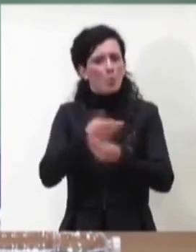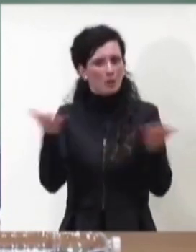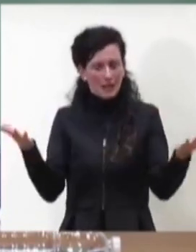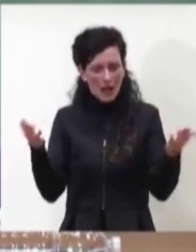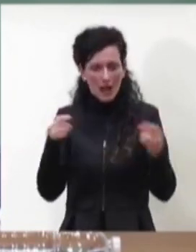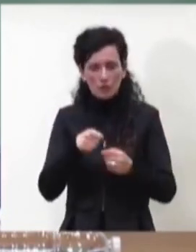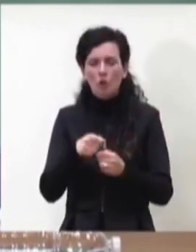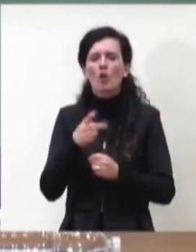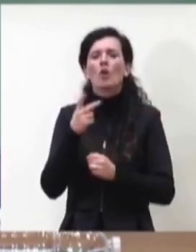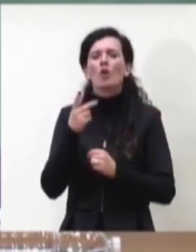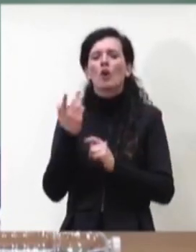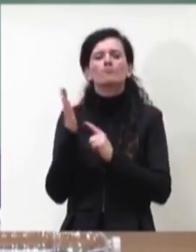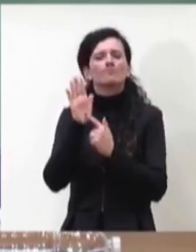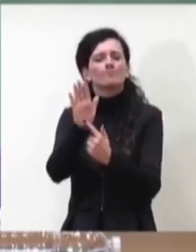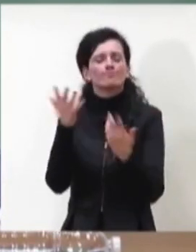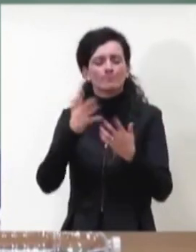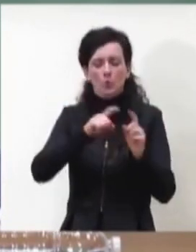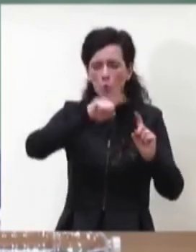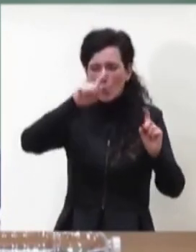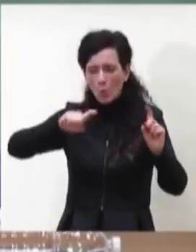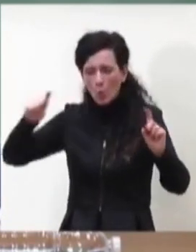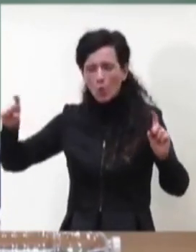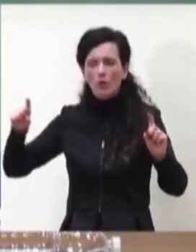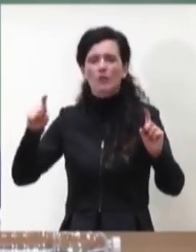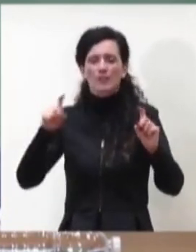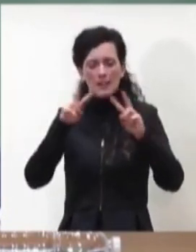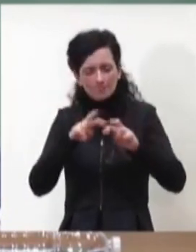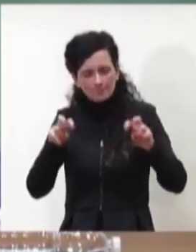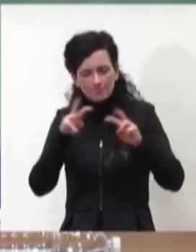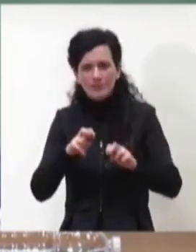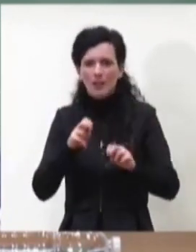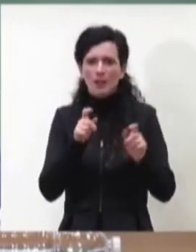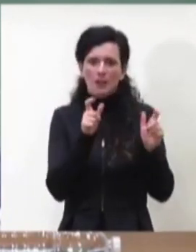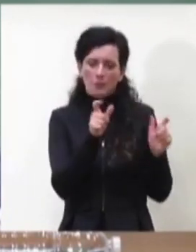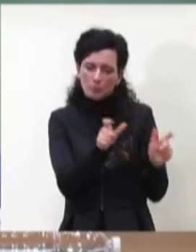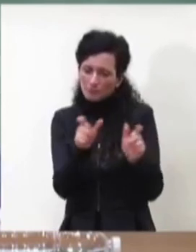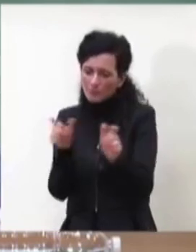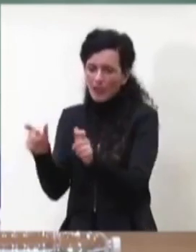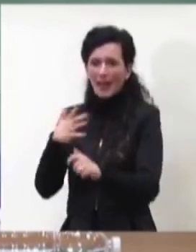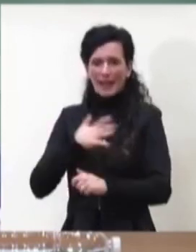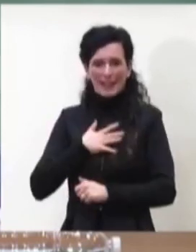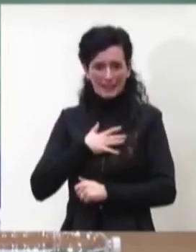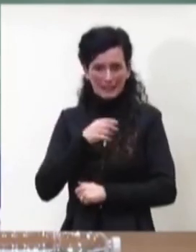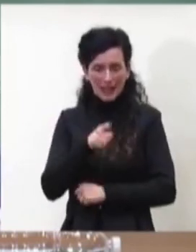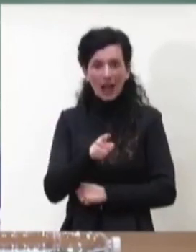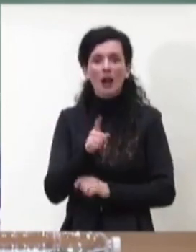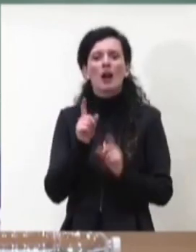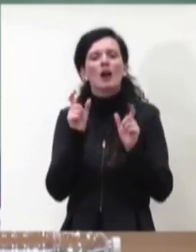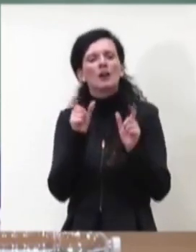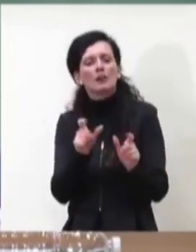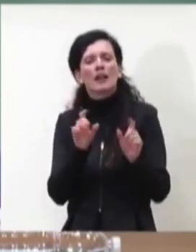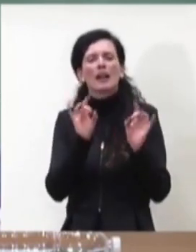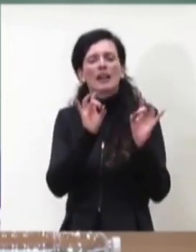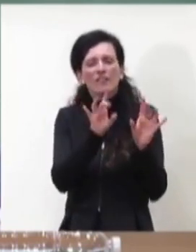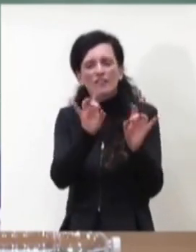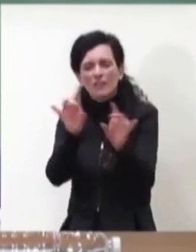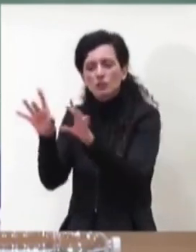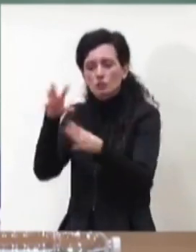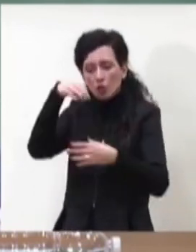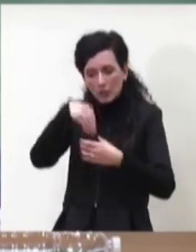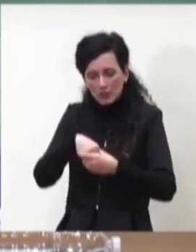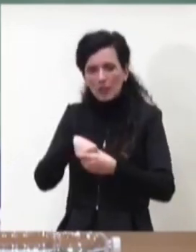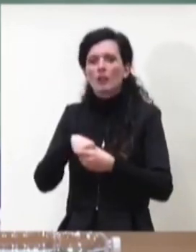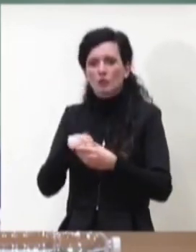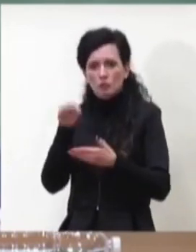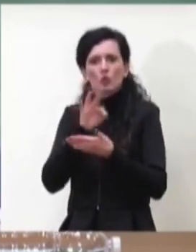'andamento delle curve per fasce di età e proprio delle infezioni incontrate a livello scolastico e